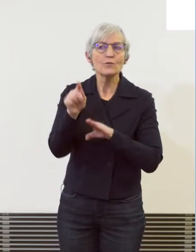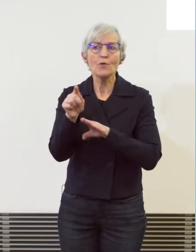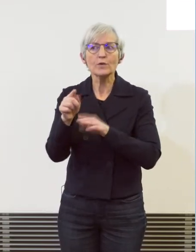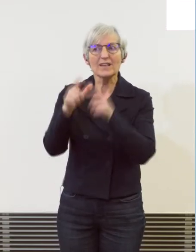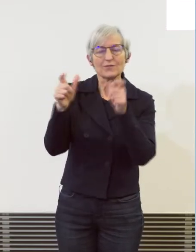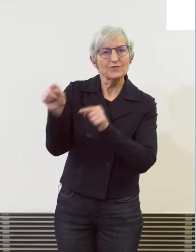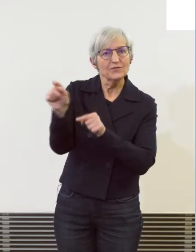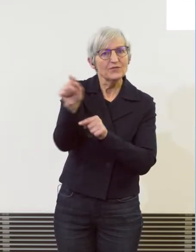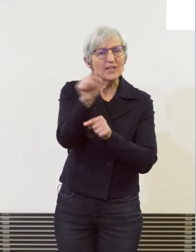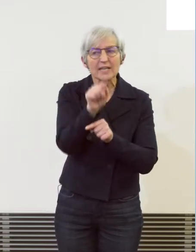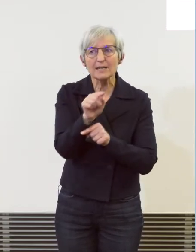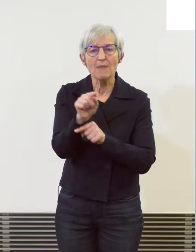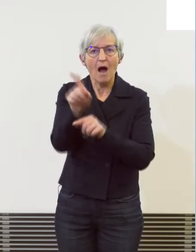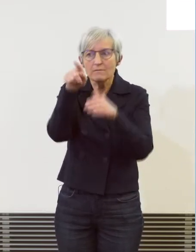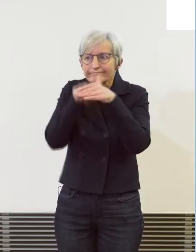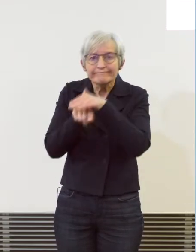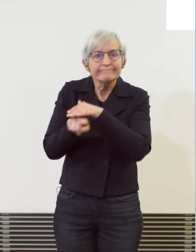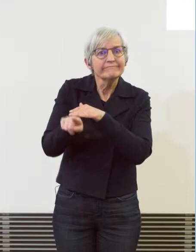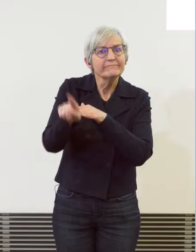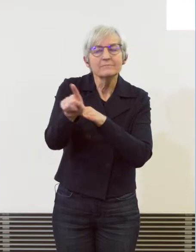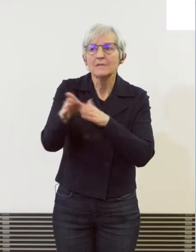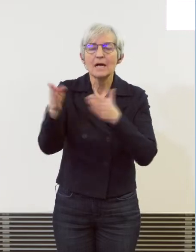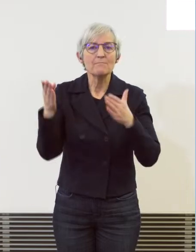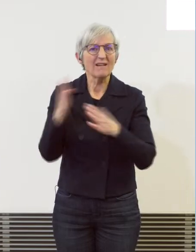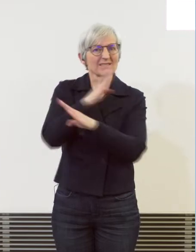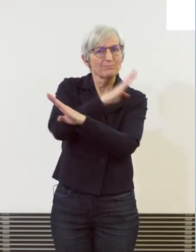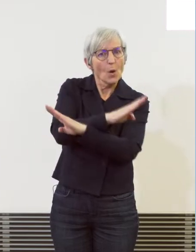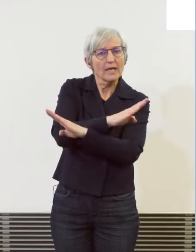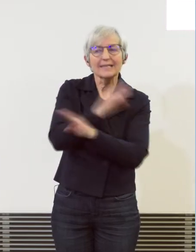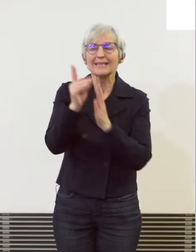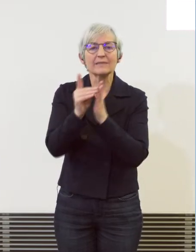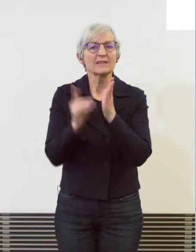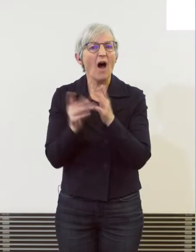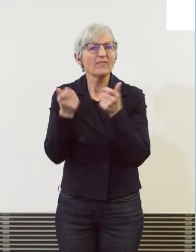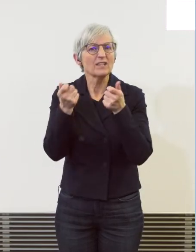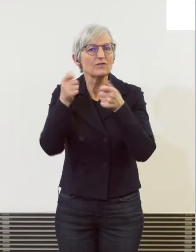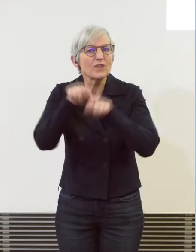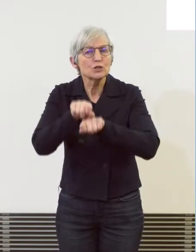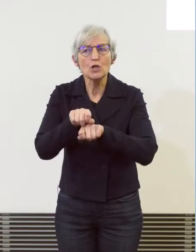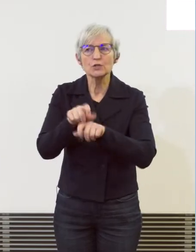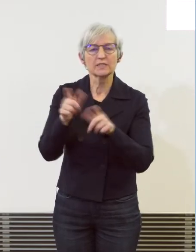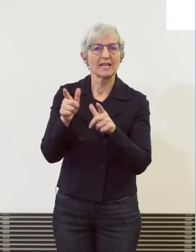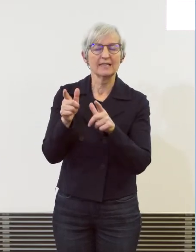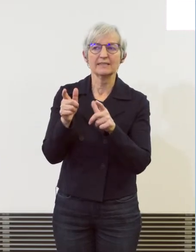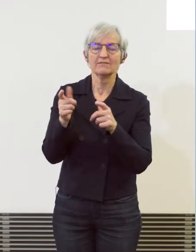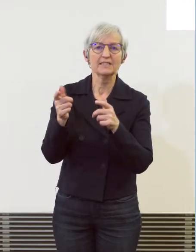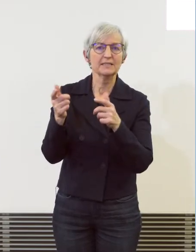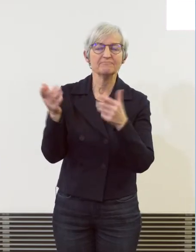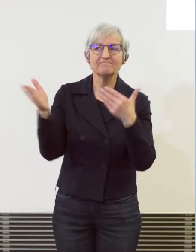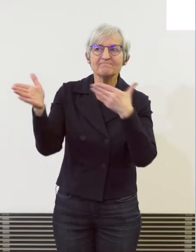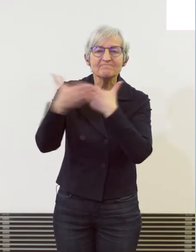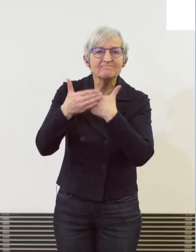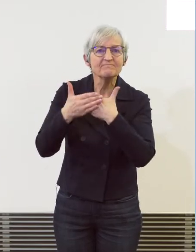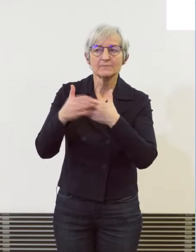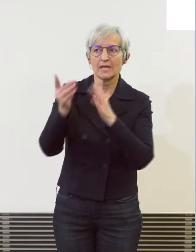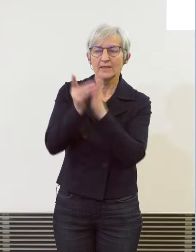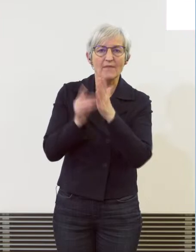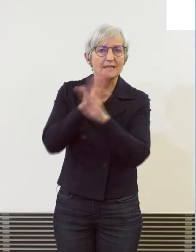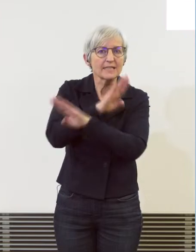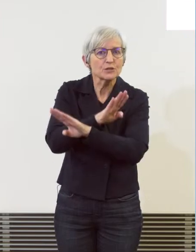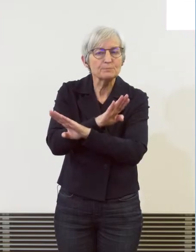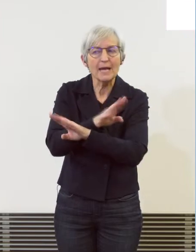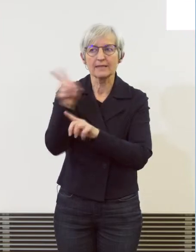verschlüsseln und lösegelder für Daten Freigabe zu erpressen. Immer wieder gelingt es uns, aufgrund unserer